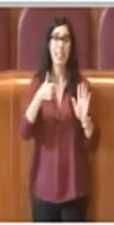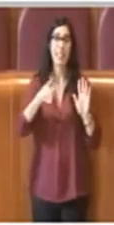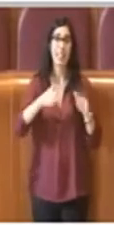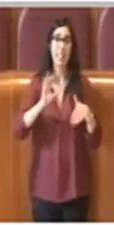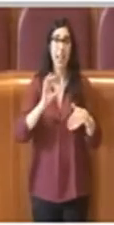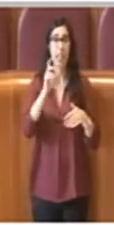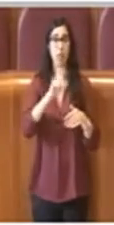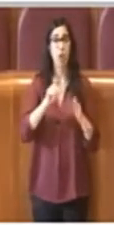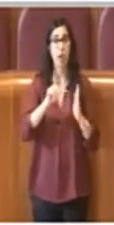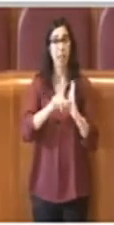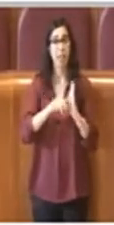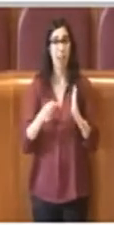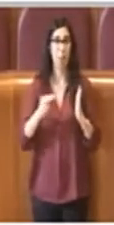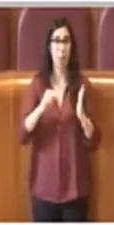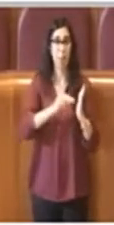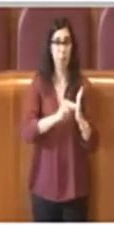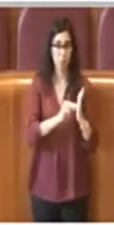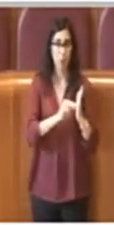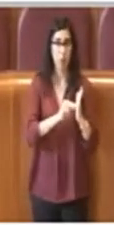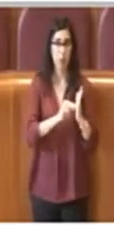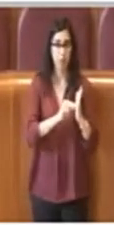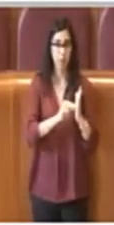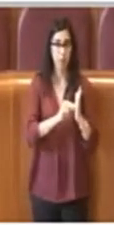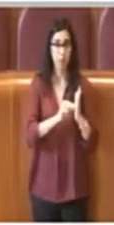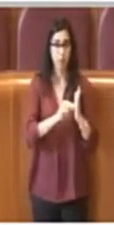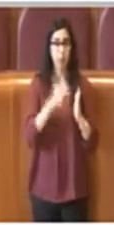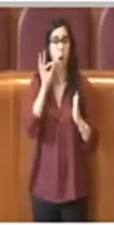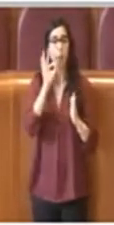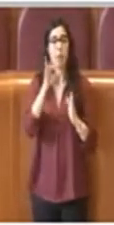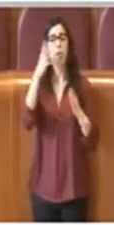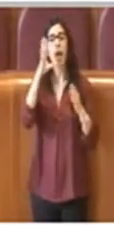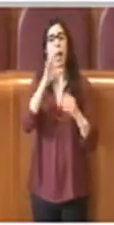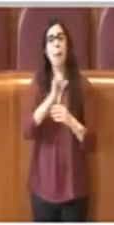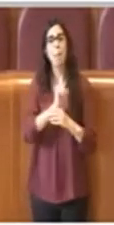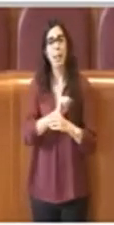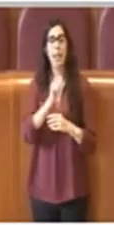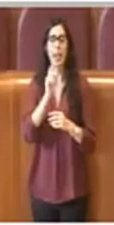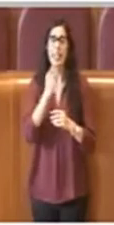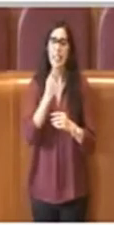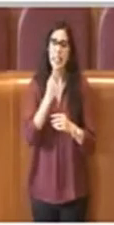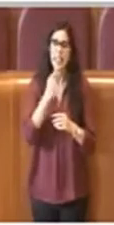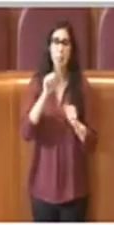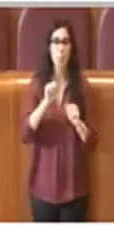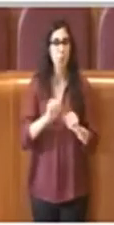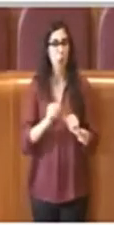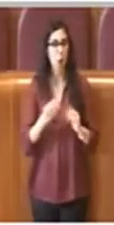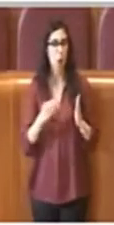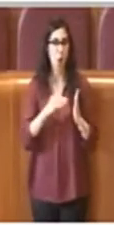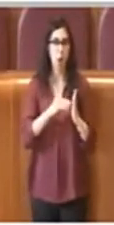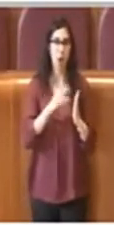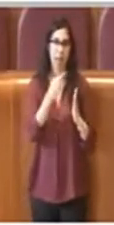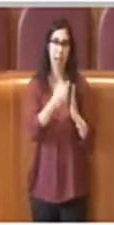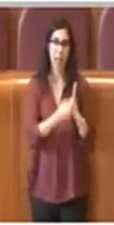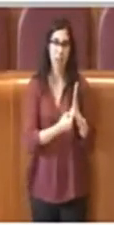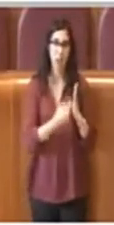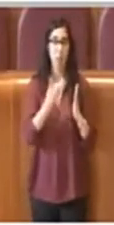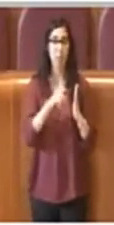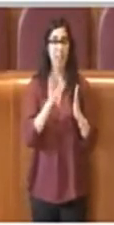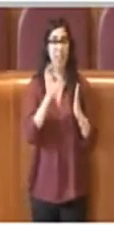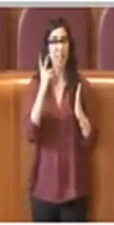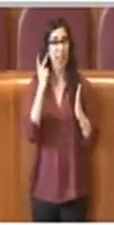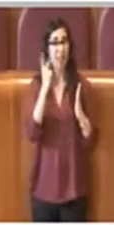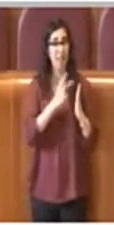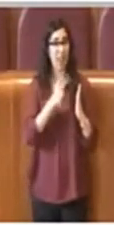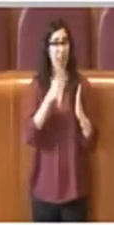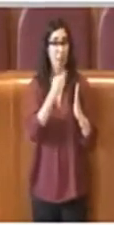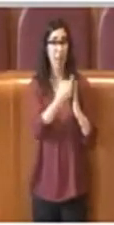al fine di definire quali soggetti potranno poi accedere nel caso in cui il numero delle persone iscritte a registro sia chiaramente